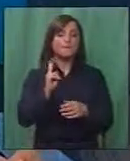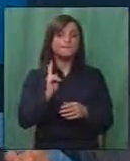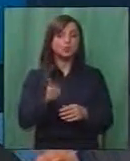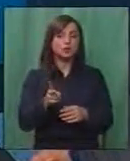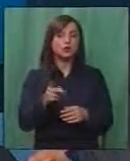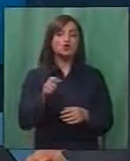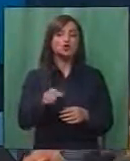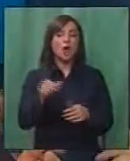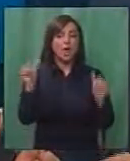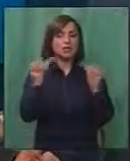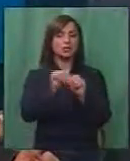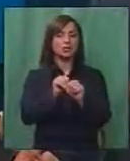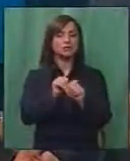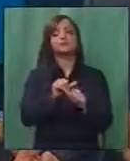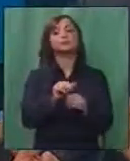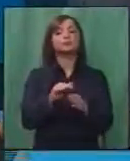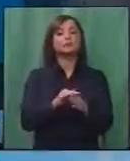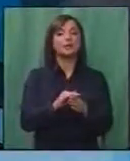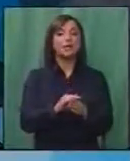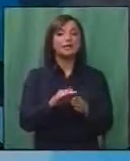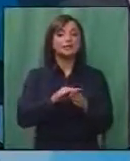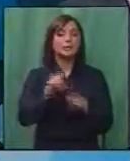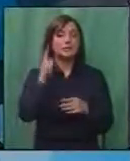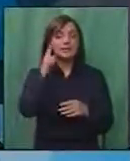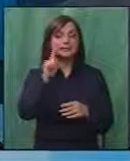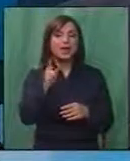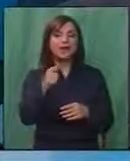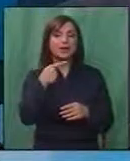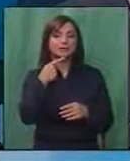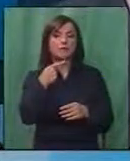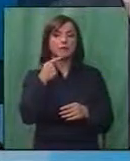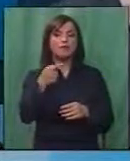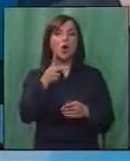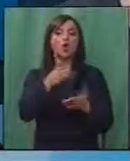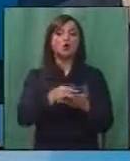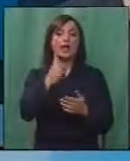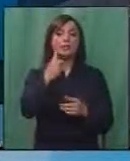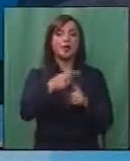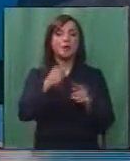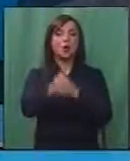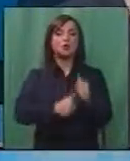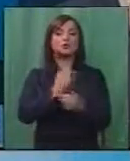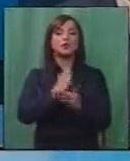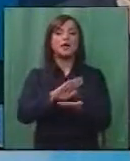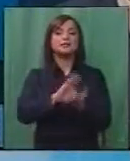е погрешен... Сизвивам, поднос на тоа што не знаевме, само да знаете дека во рокот година и полона има сменото пет месеца.